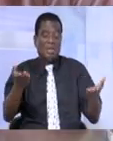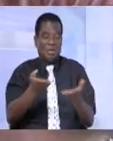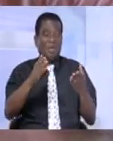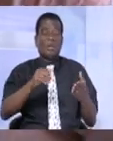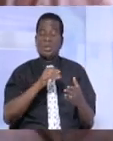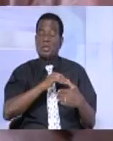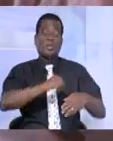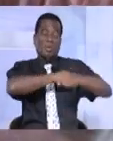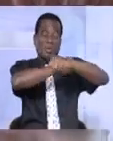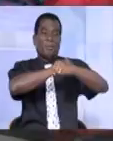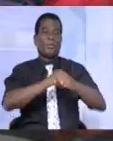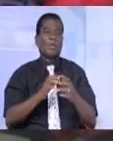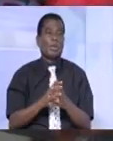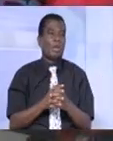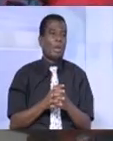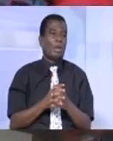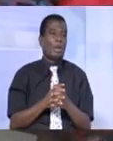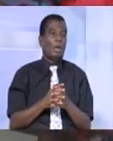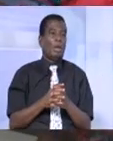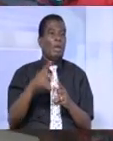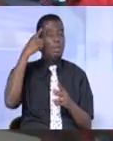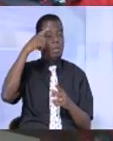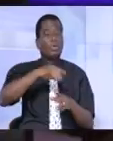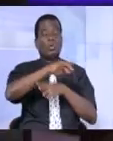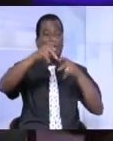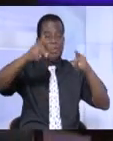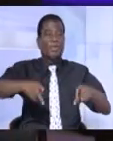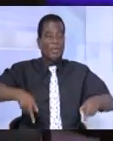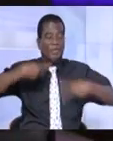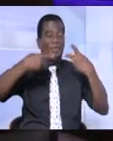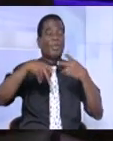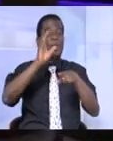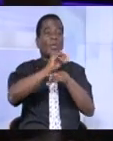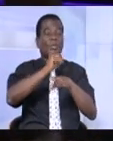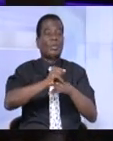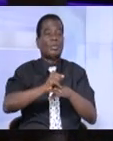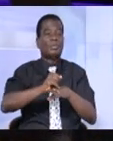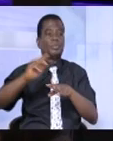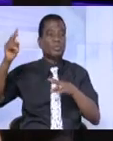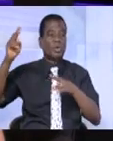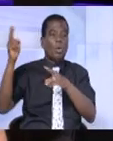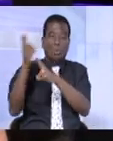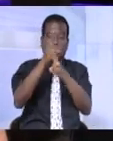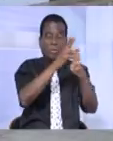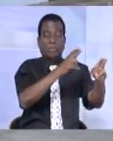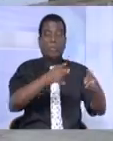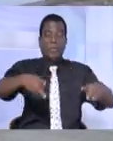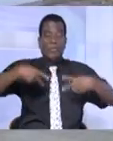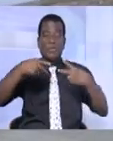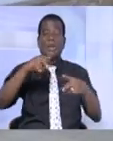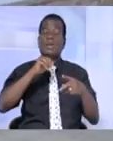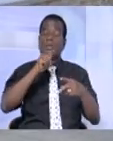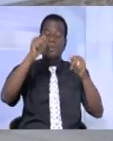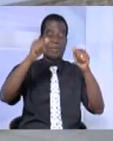je me sens protégé. Pour ces résidents en territoire ivoirien, le terrorisme qui sévit dans la sous-région ne